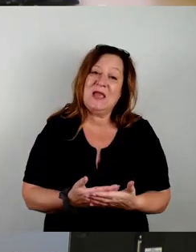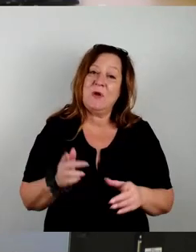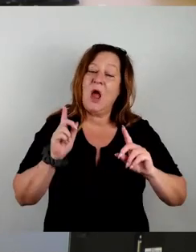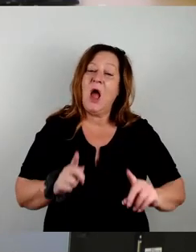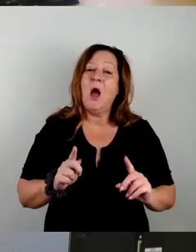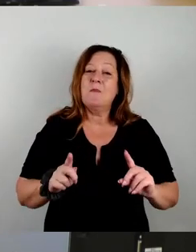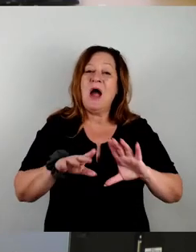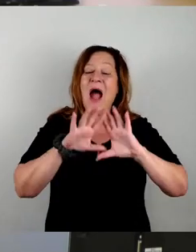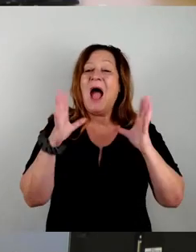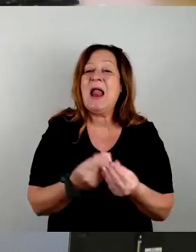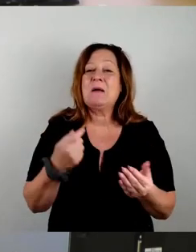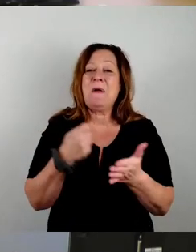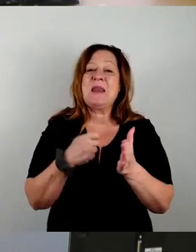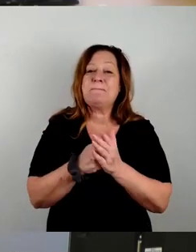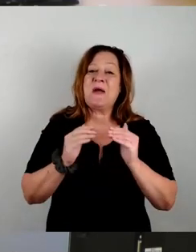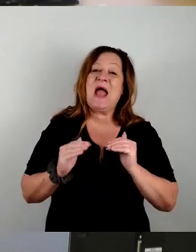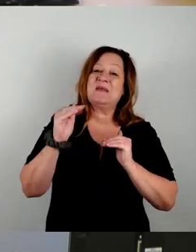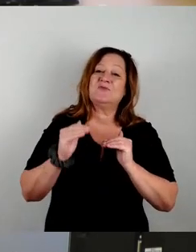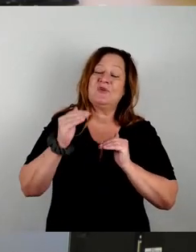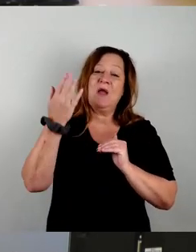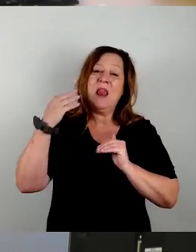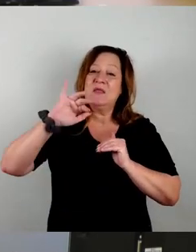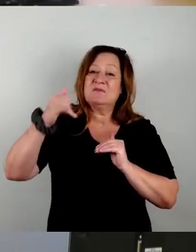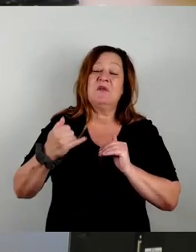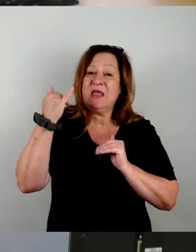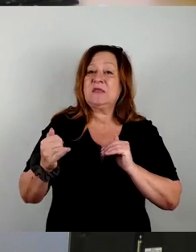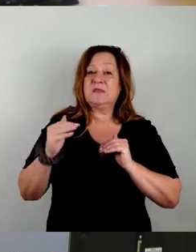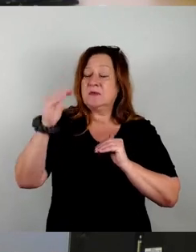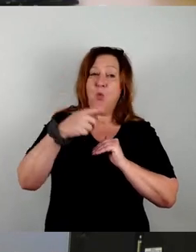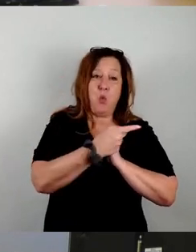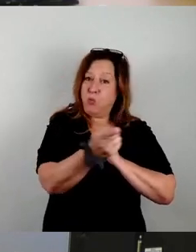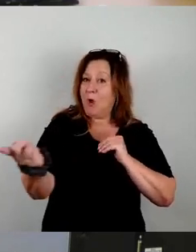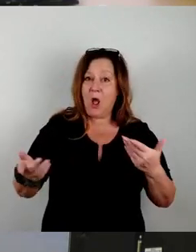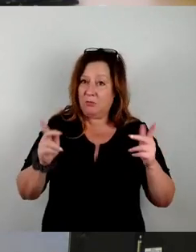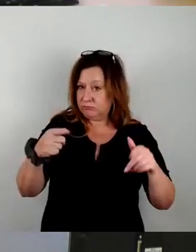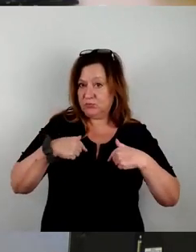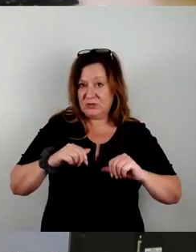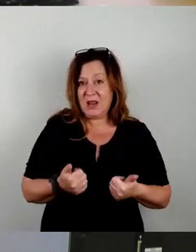Preissteigerungen im letzten Jahr, die kommen nun an, an jeder Stelle. Und damit müssen wir leben. Danke.